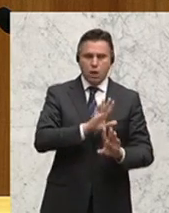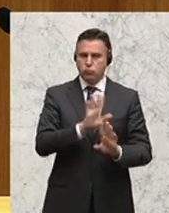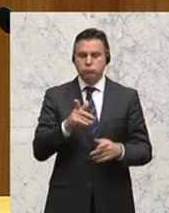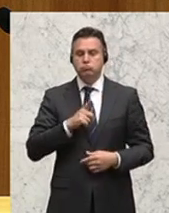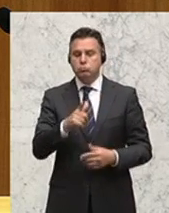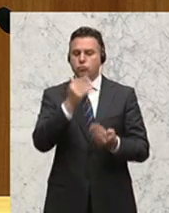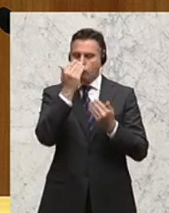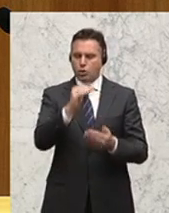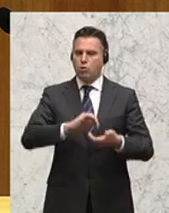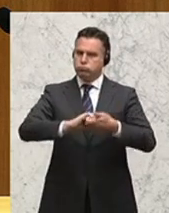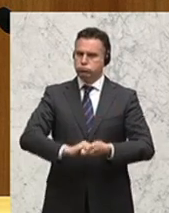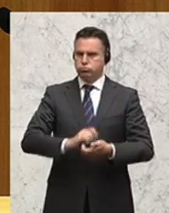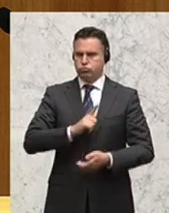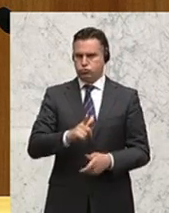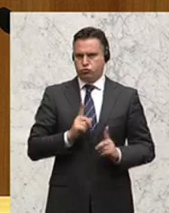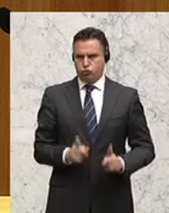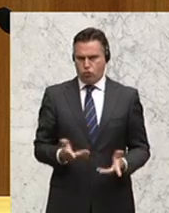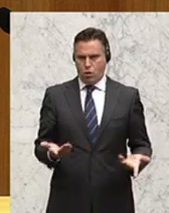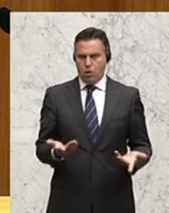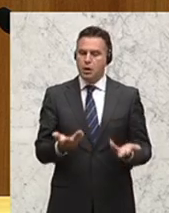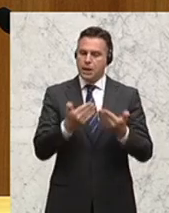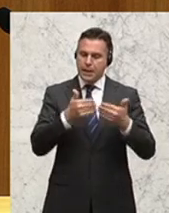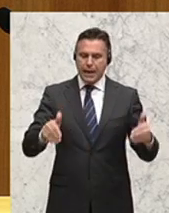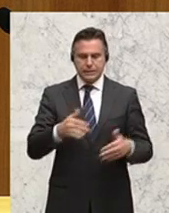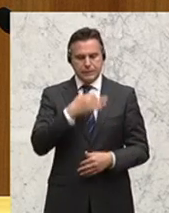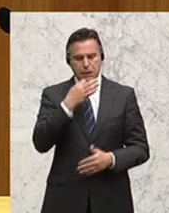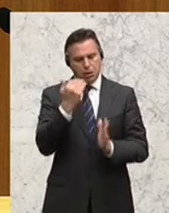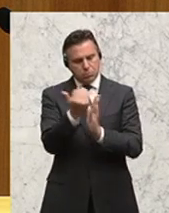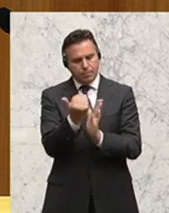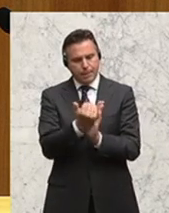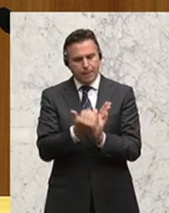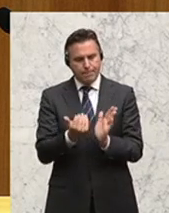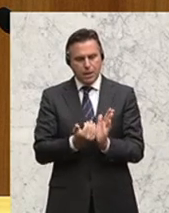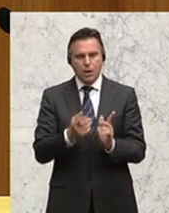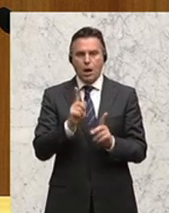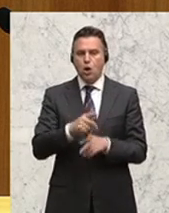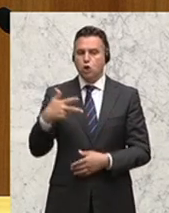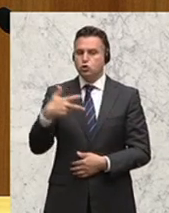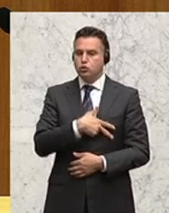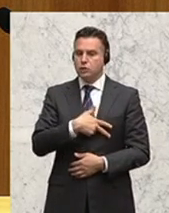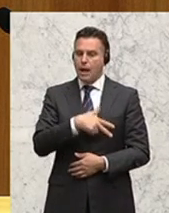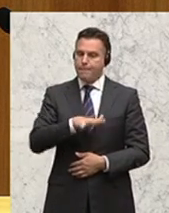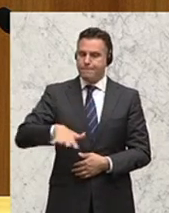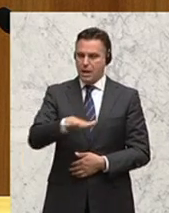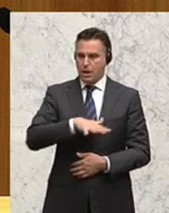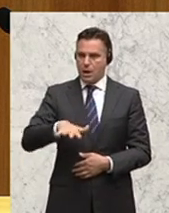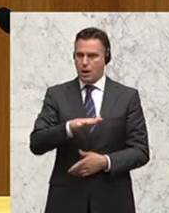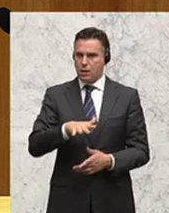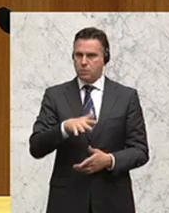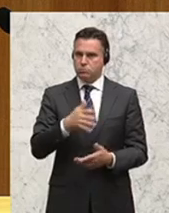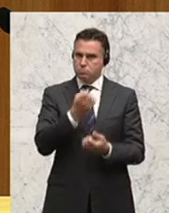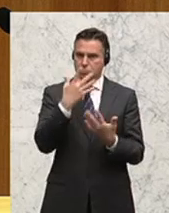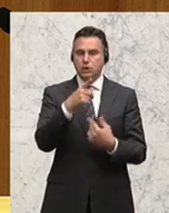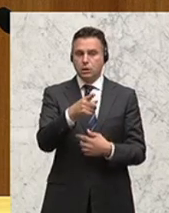Vertrauen vorherrscht. Klare Grenzen wurden der Solidarität zum Beispiel im Sozialbereich gesetzt. Es gibt zwar